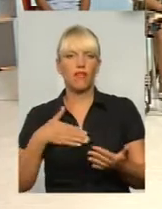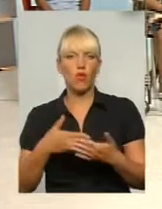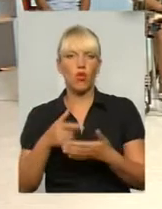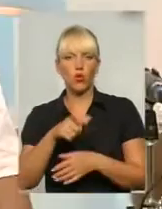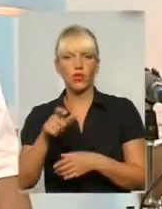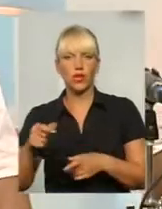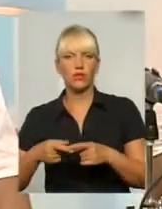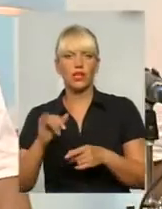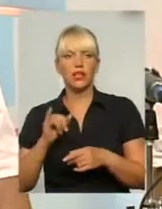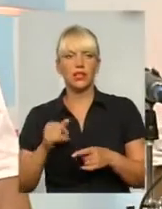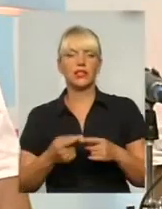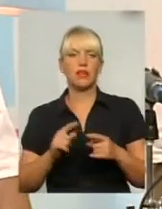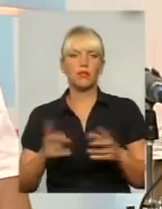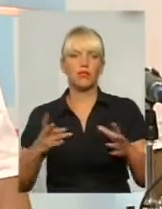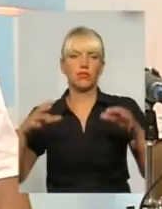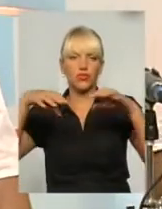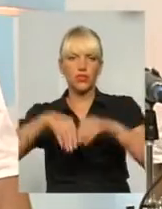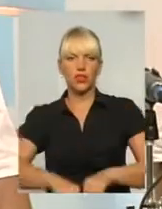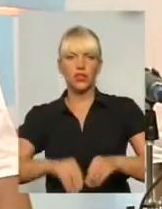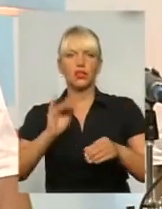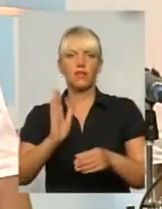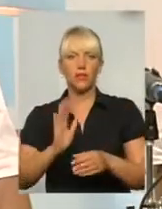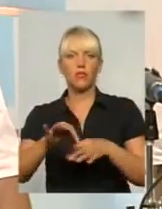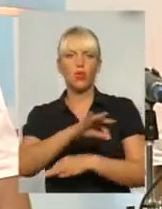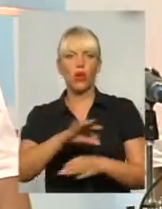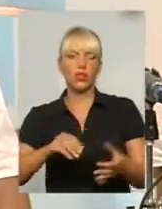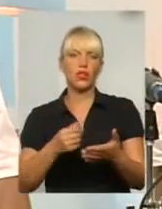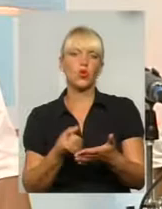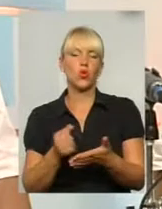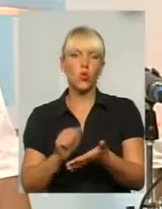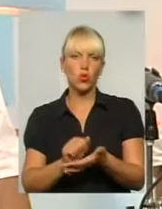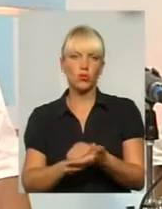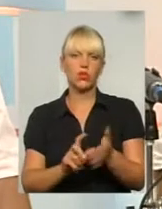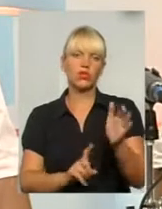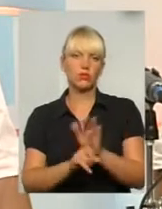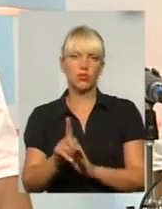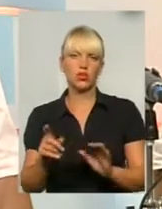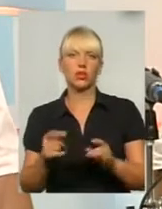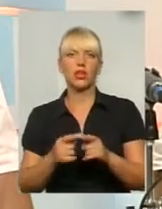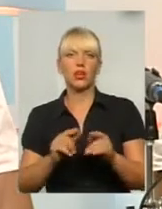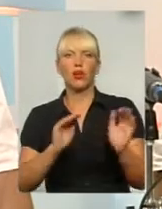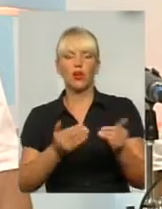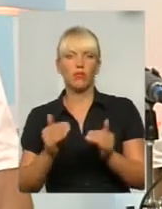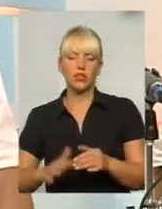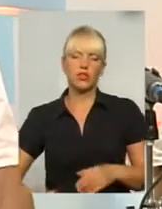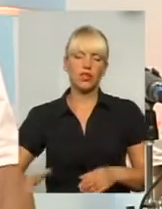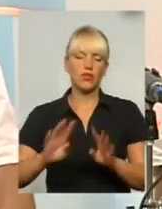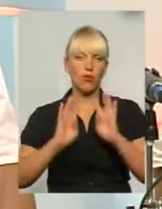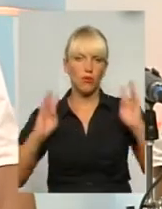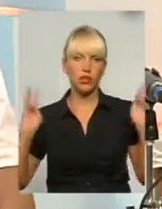втілити в проєктній документації і розпочати, хоча б обмежити територію огорожою.